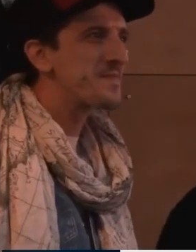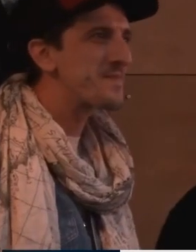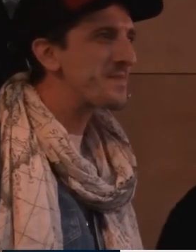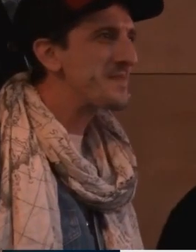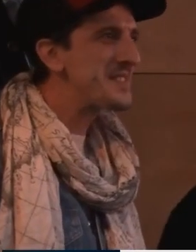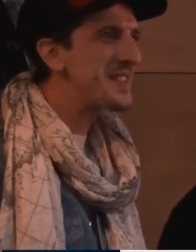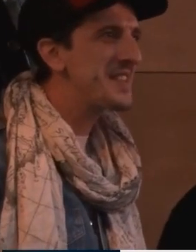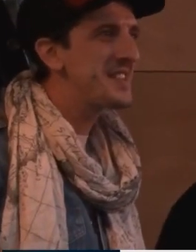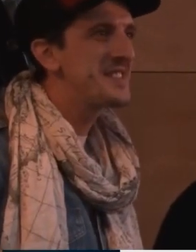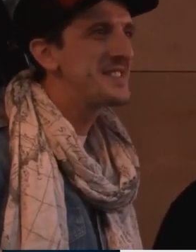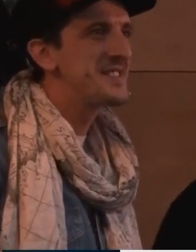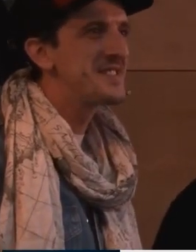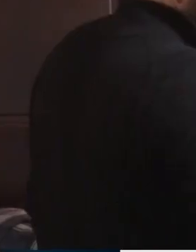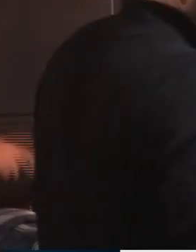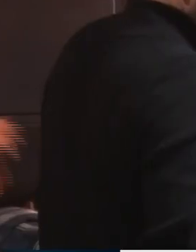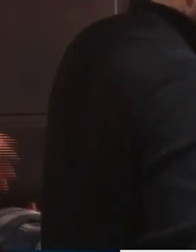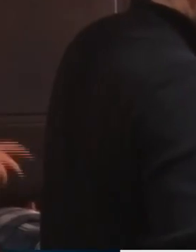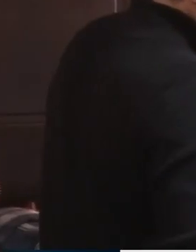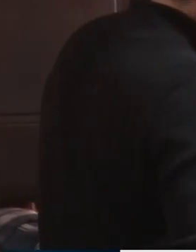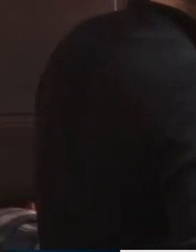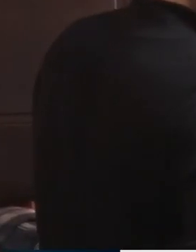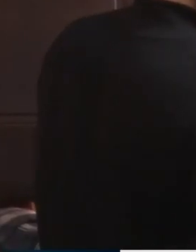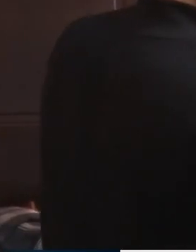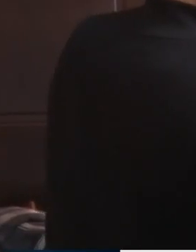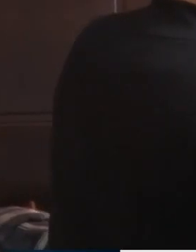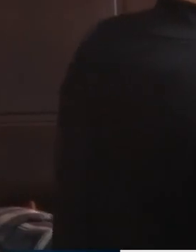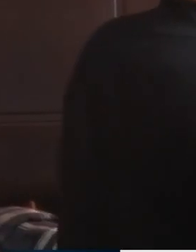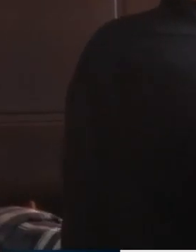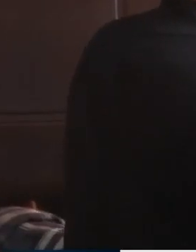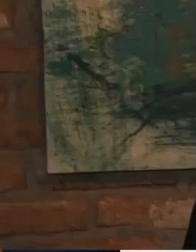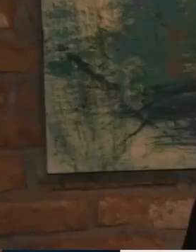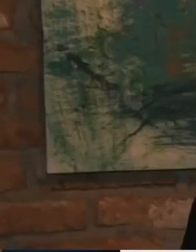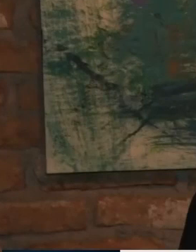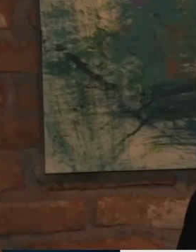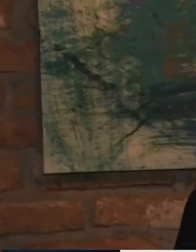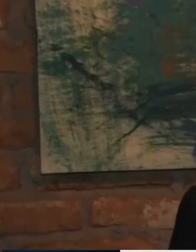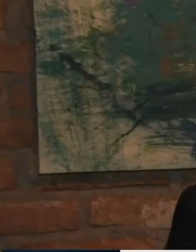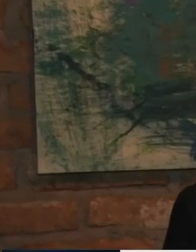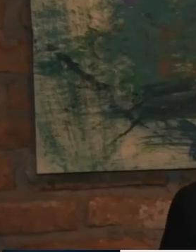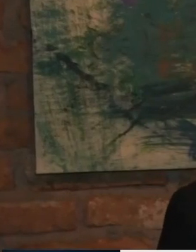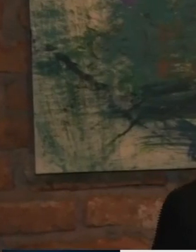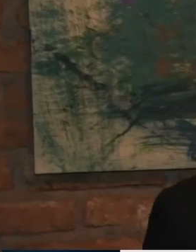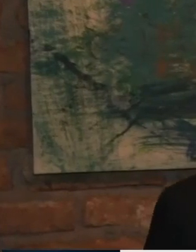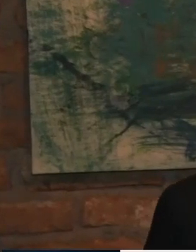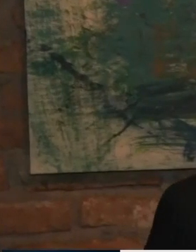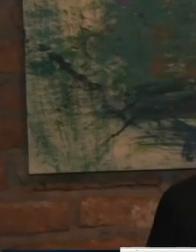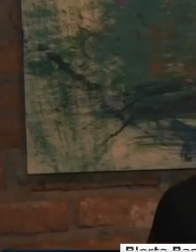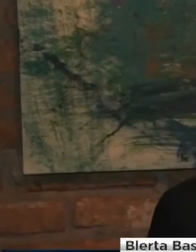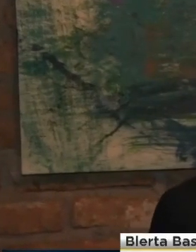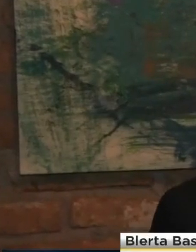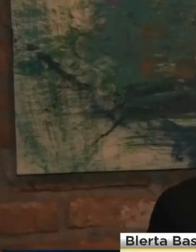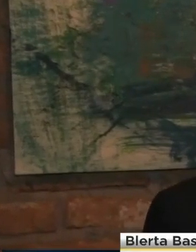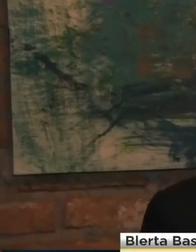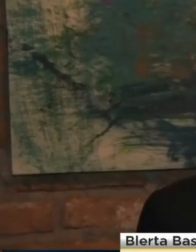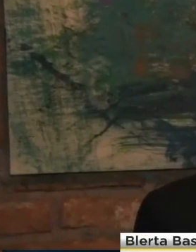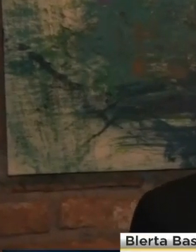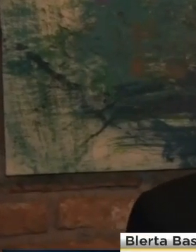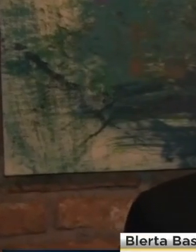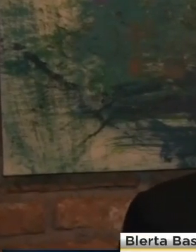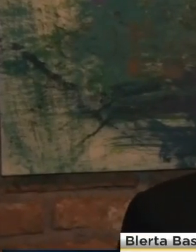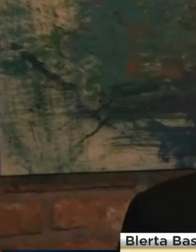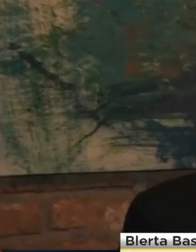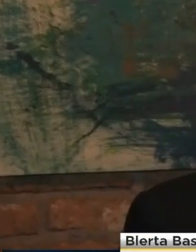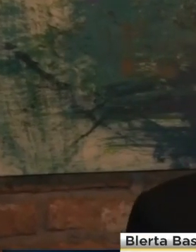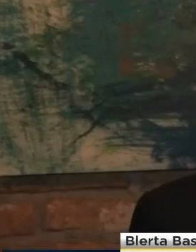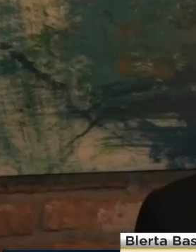Nga të rga pak për gjithë këtoa rukëtimin si ishte për juve? Unë më në që ka qeni rukëtimi jashtë zakonshëm për të qeni si qirë.